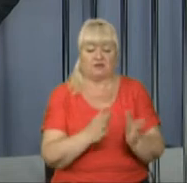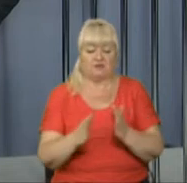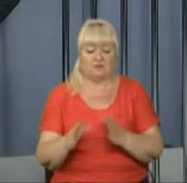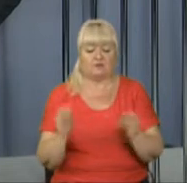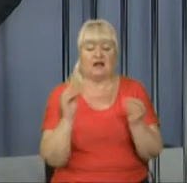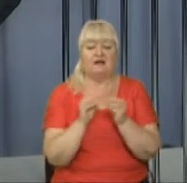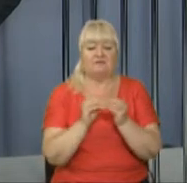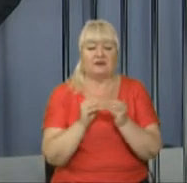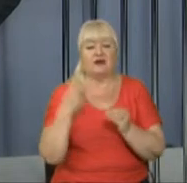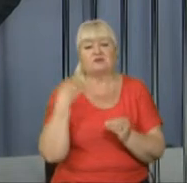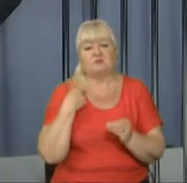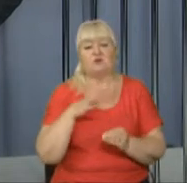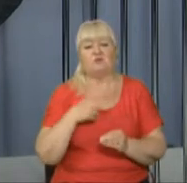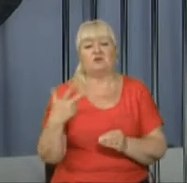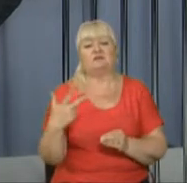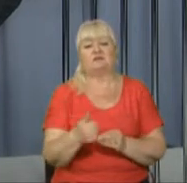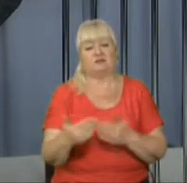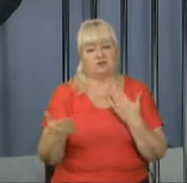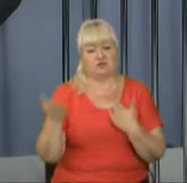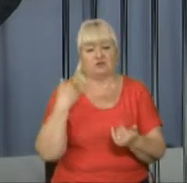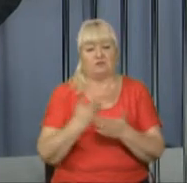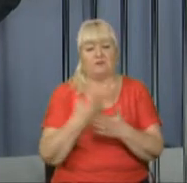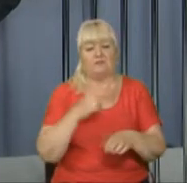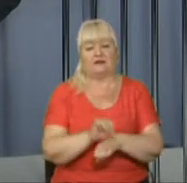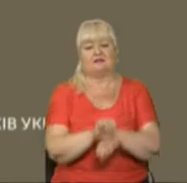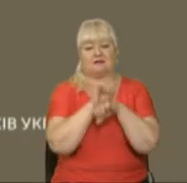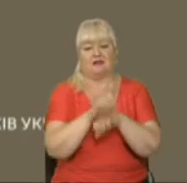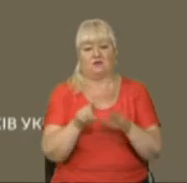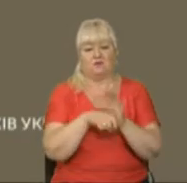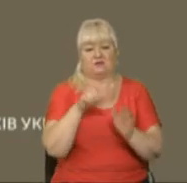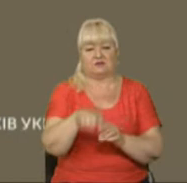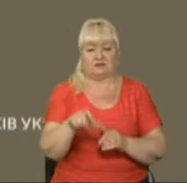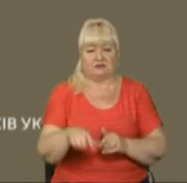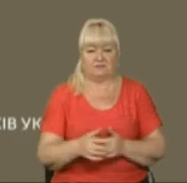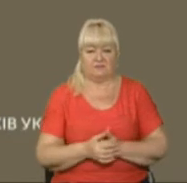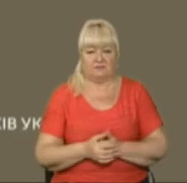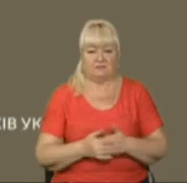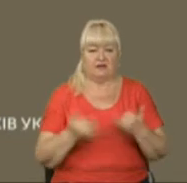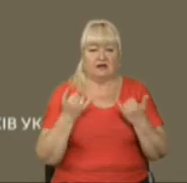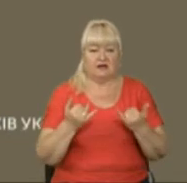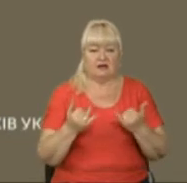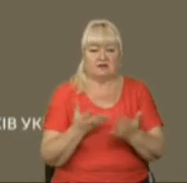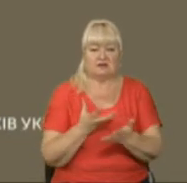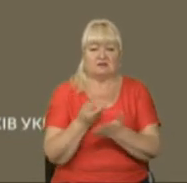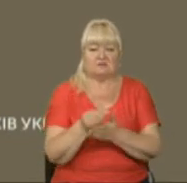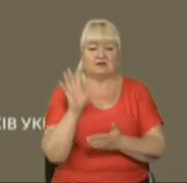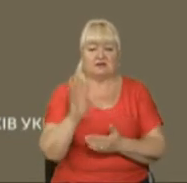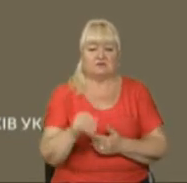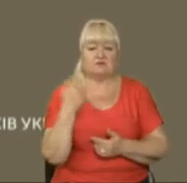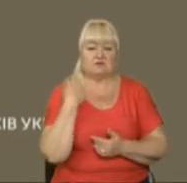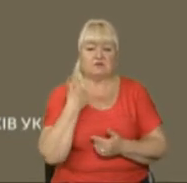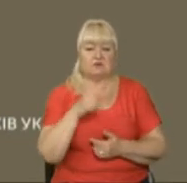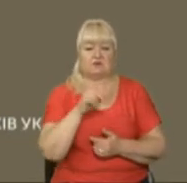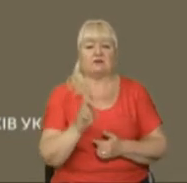заборгованість була і три тижні тому перед страйком шахтарів. Зараз погасили всю заборгованість за